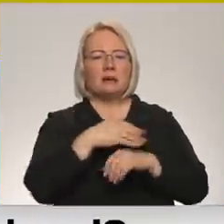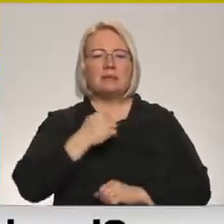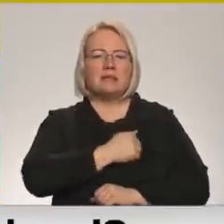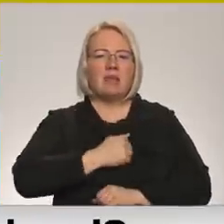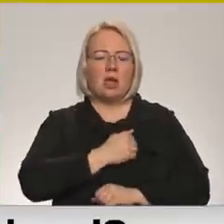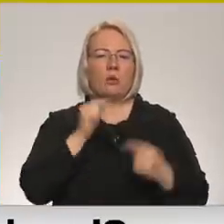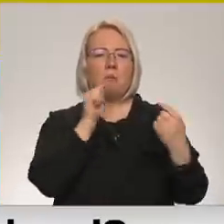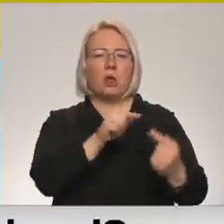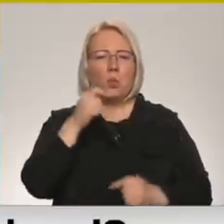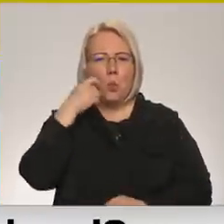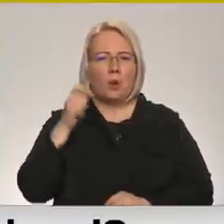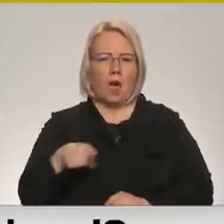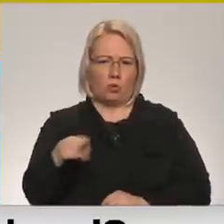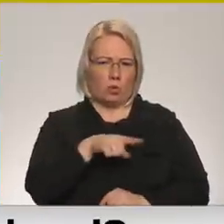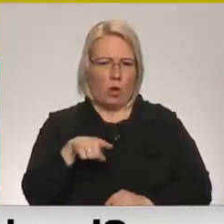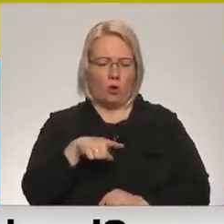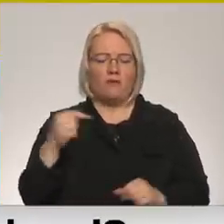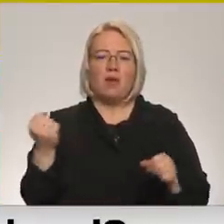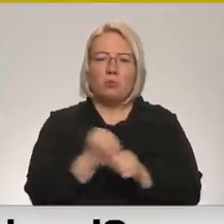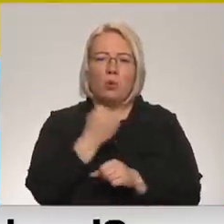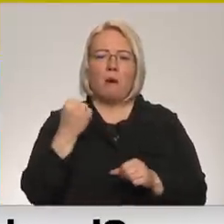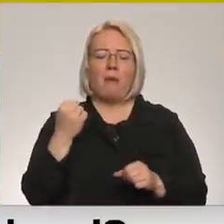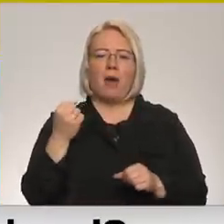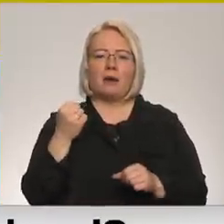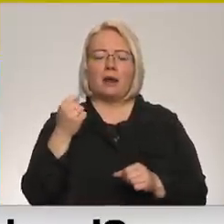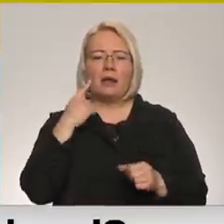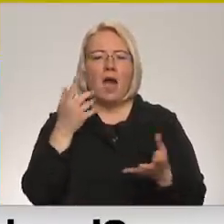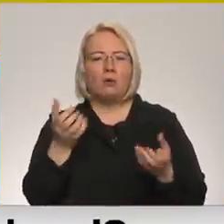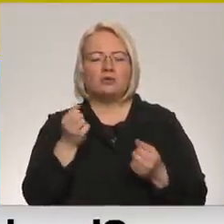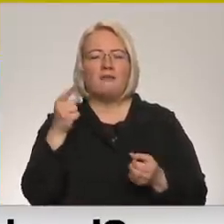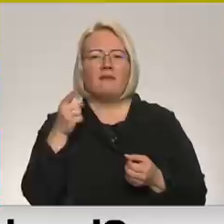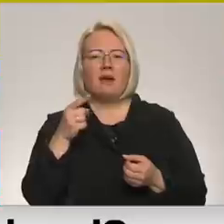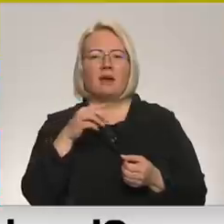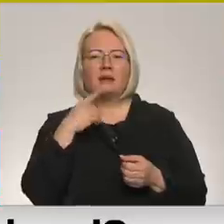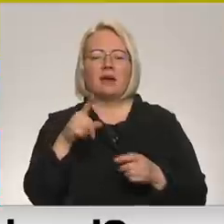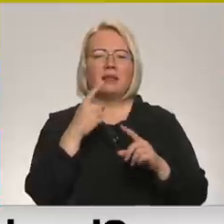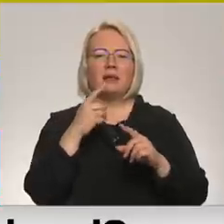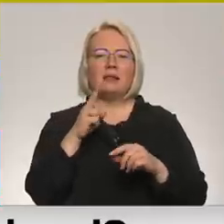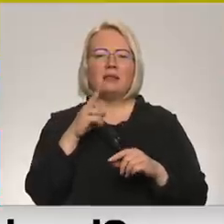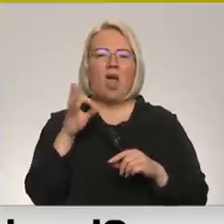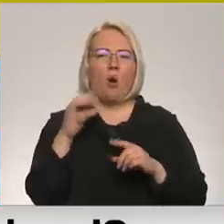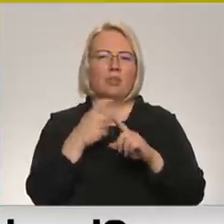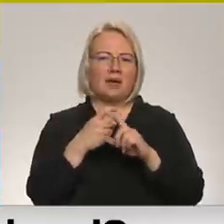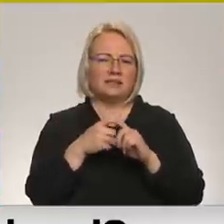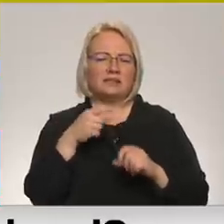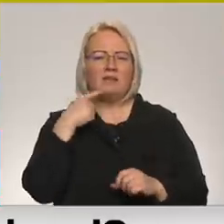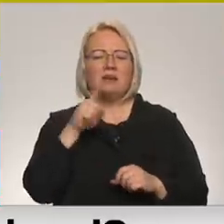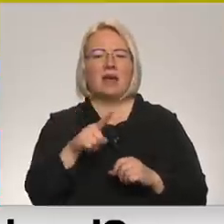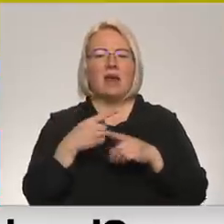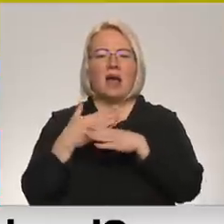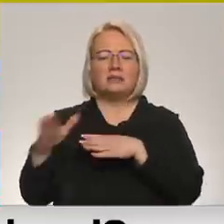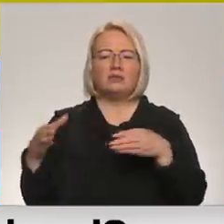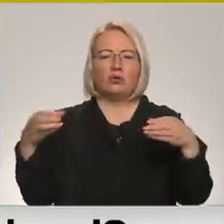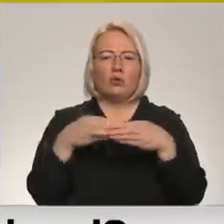Ukraiņu tautu. Viņam tomēr ir jāklasificē viņi kā neonacisti, un runa ir tikai par atsevišķu grupu, pret ko